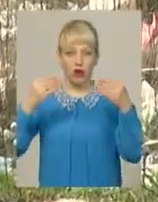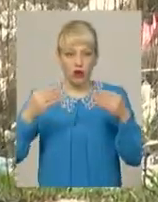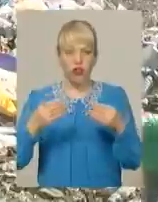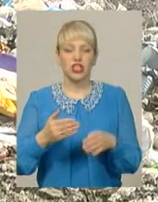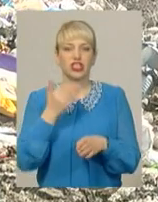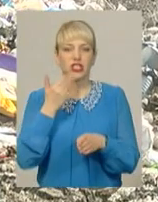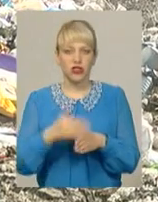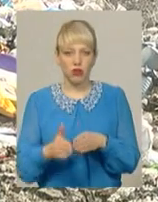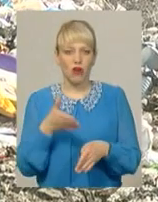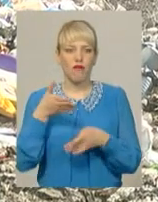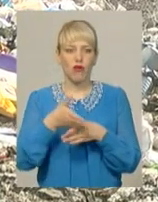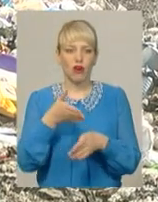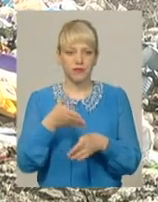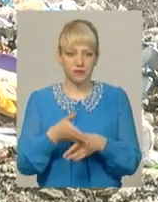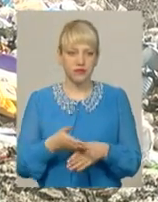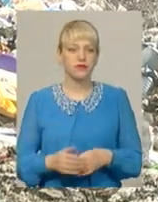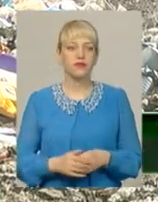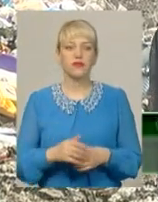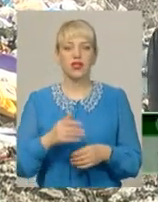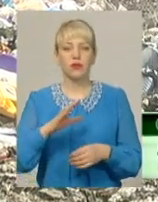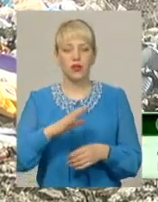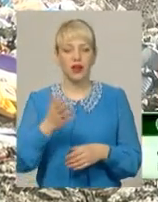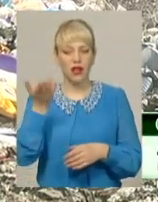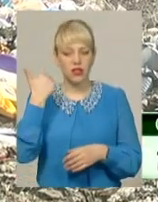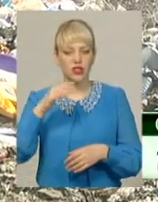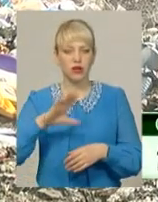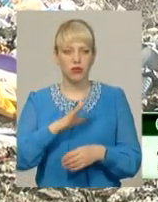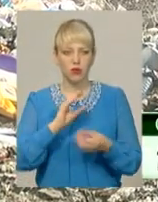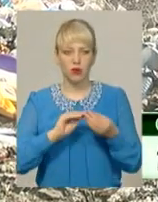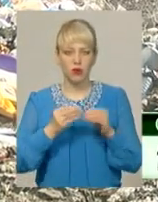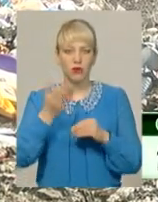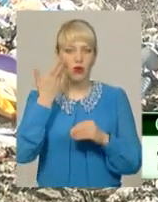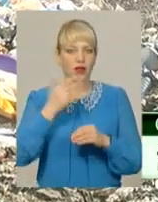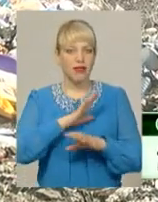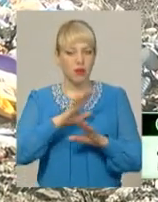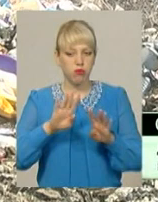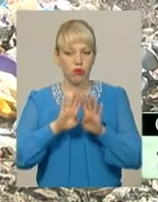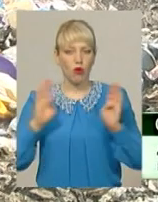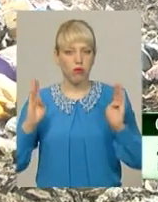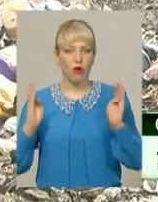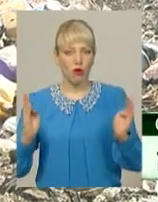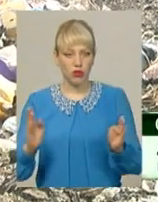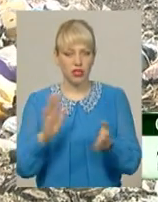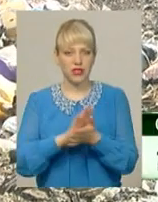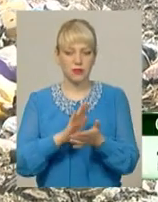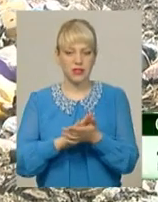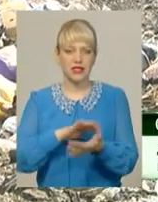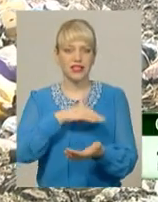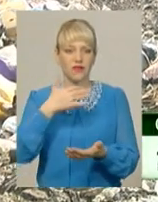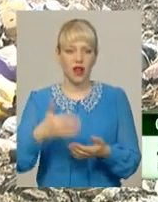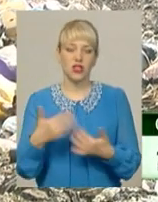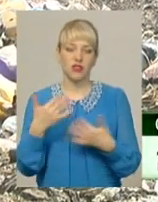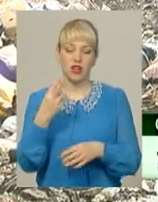проблему. Раніше були проблеми, коли не було обгороджене сміттєзвалище. Зараз вже років три-чотири, як ми